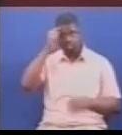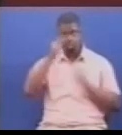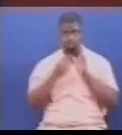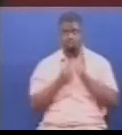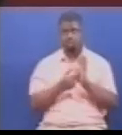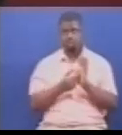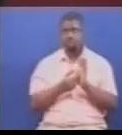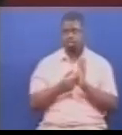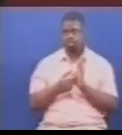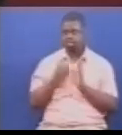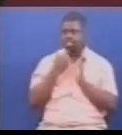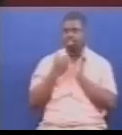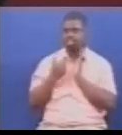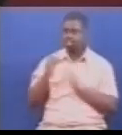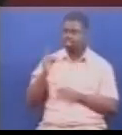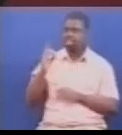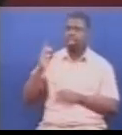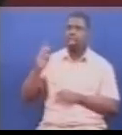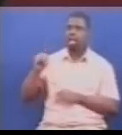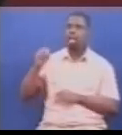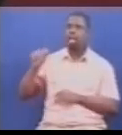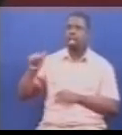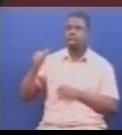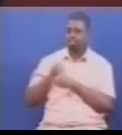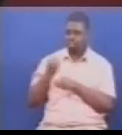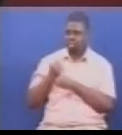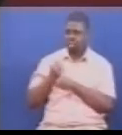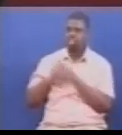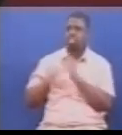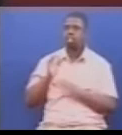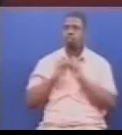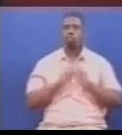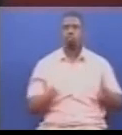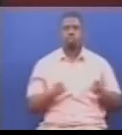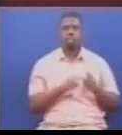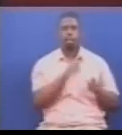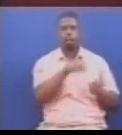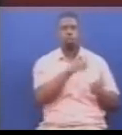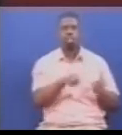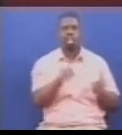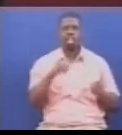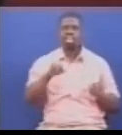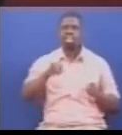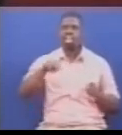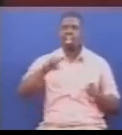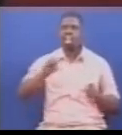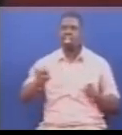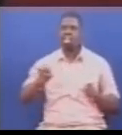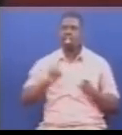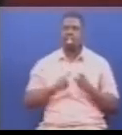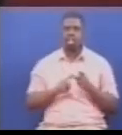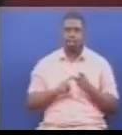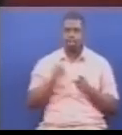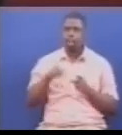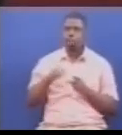case samples, zinafanyika kwa wepesi zaidi kuliko sampuli za makosa ya jinae, yani criminal case